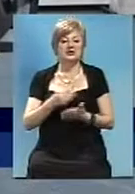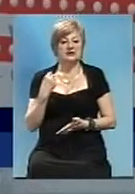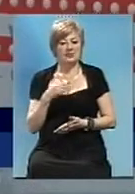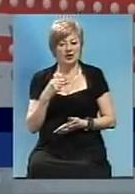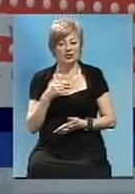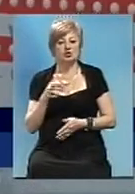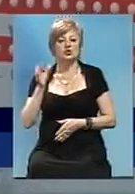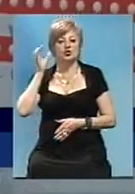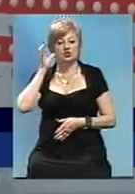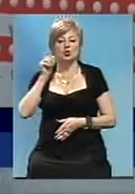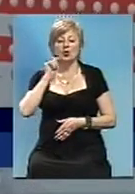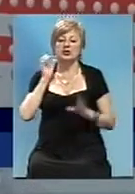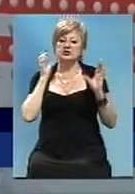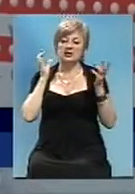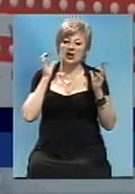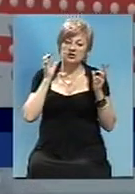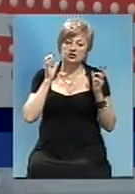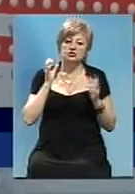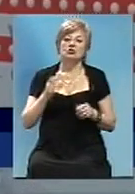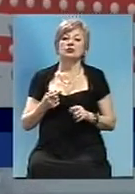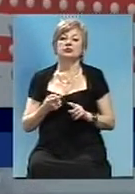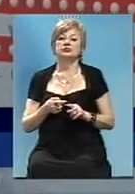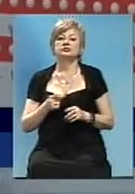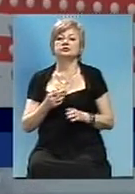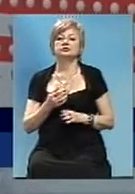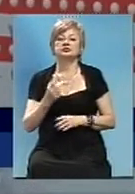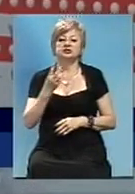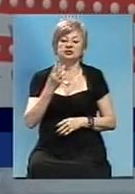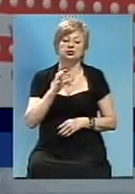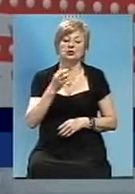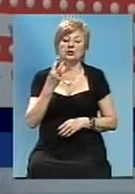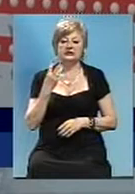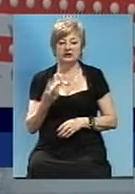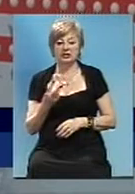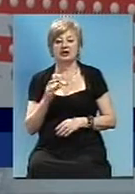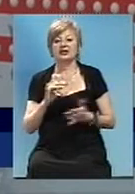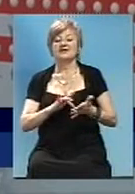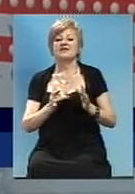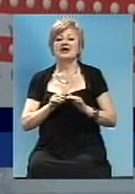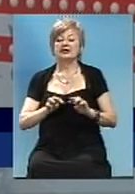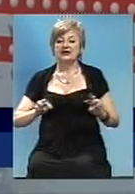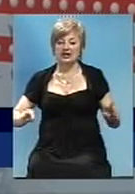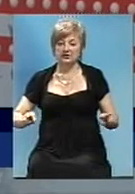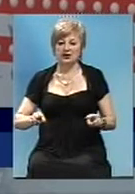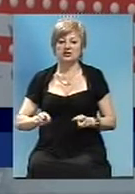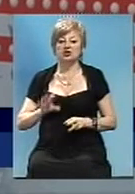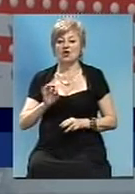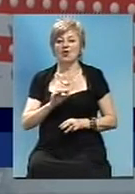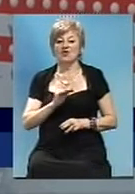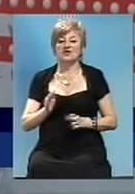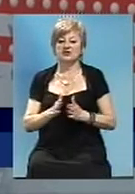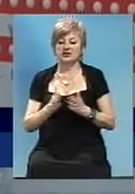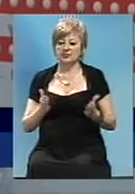Крім того, слухати на українському радіо і радіо Запоріжжя на частоті 103.7 FM, а також в інтернеті і у Фейсбук на офіційній сторінці